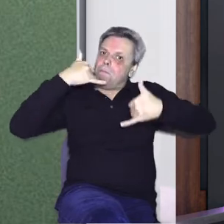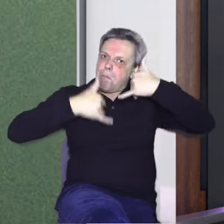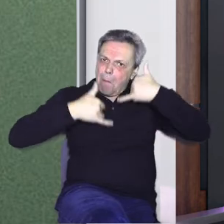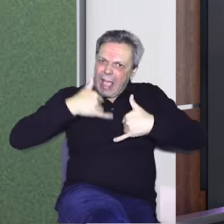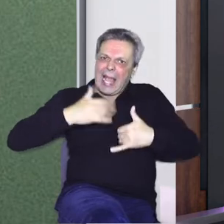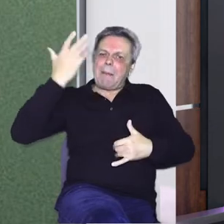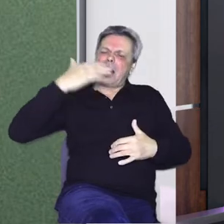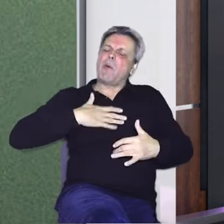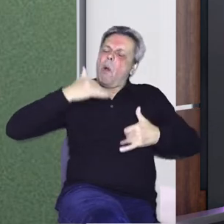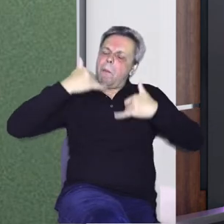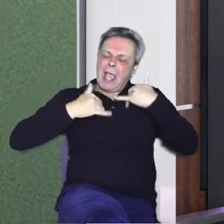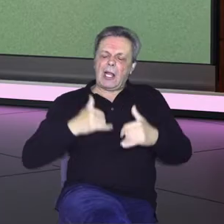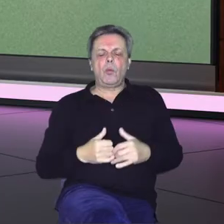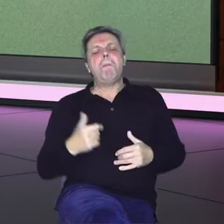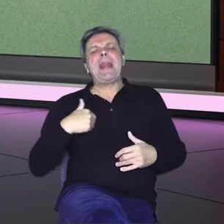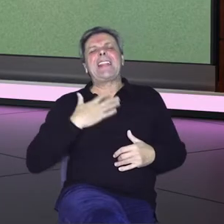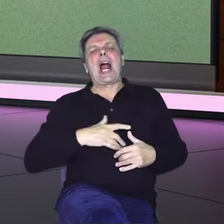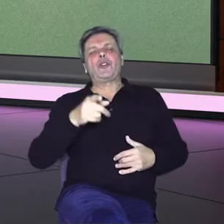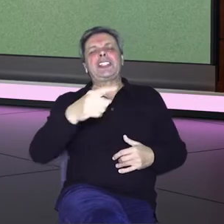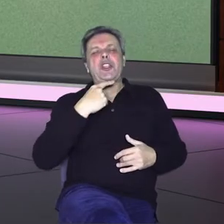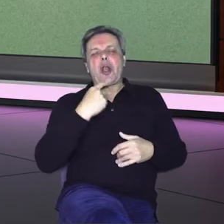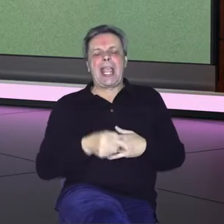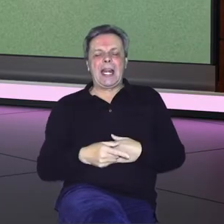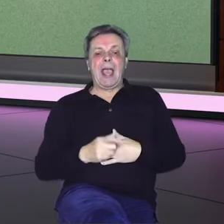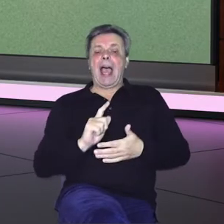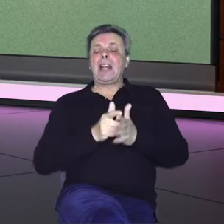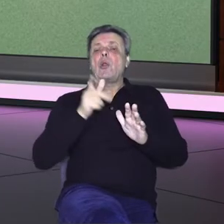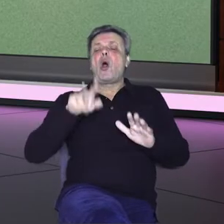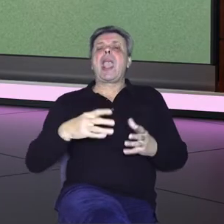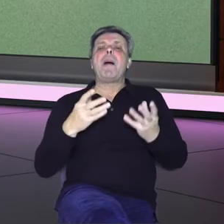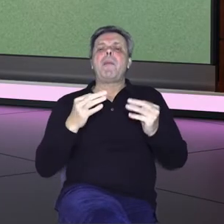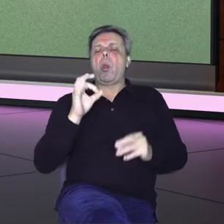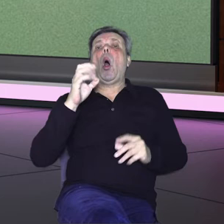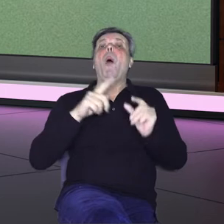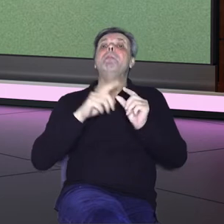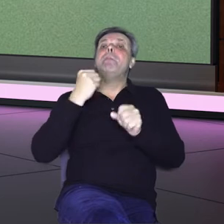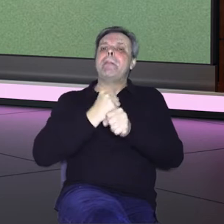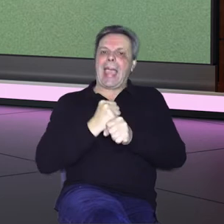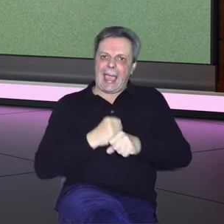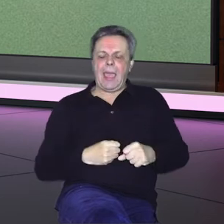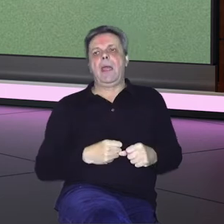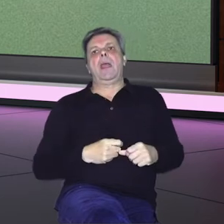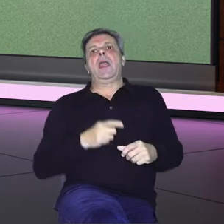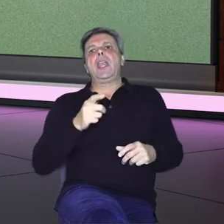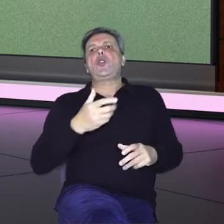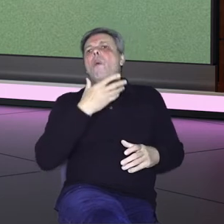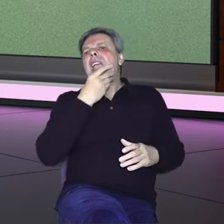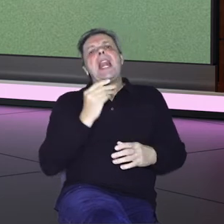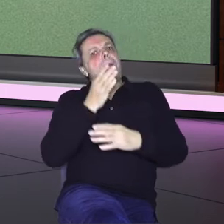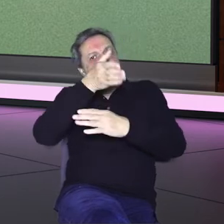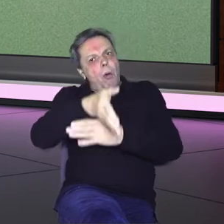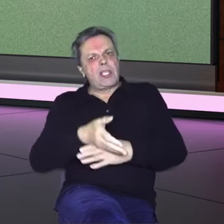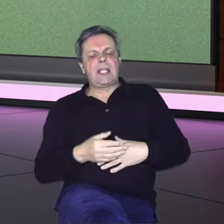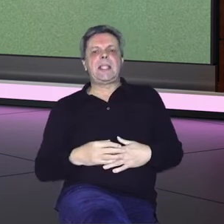ste to naglasili još na početku emisije. A trenutno imamo jako puno OPG-ova i to je uvijek jako lijepo